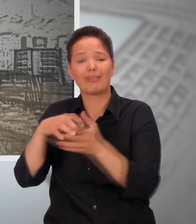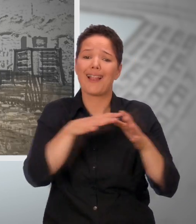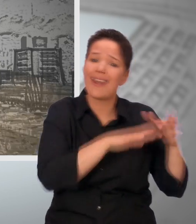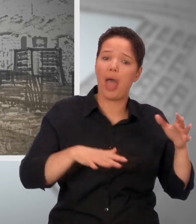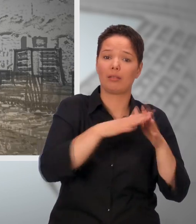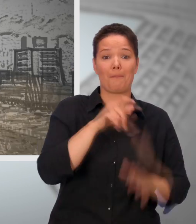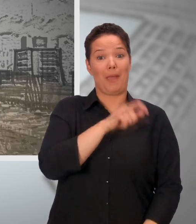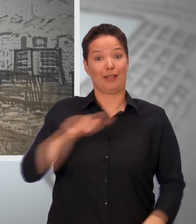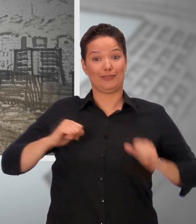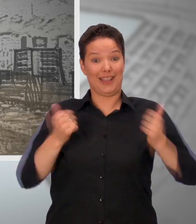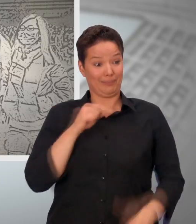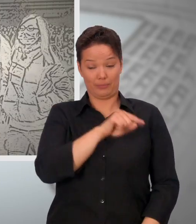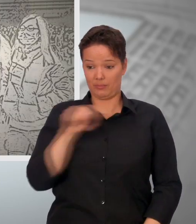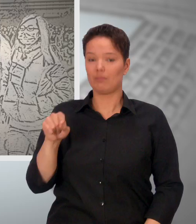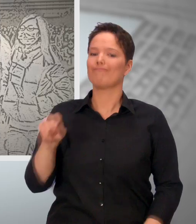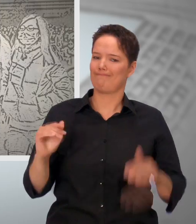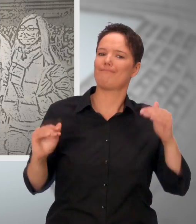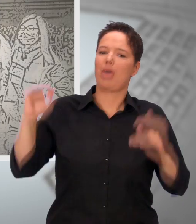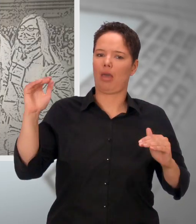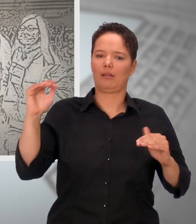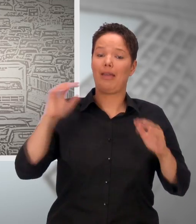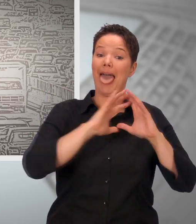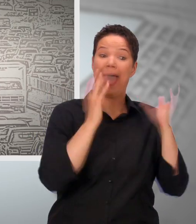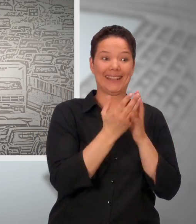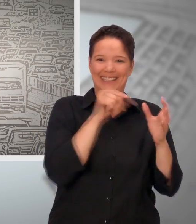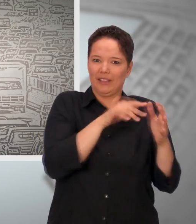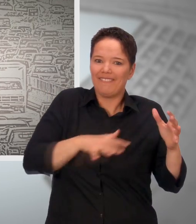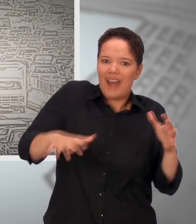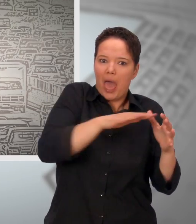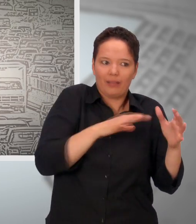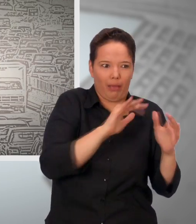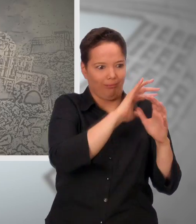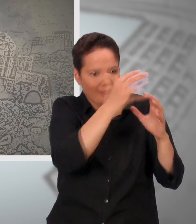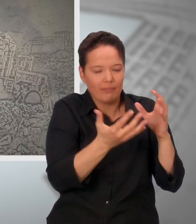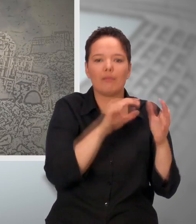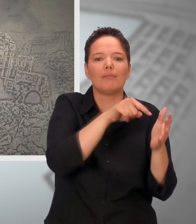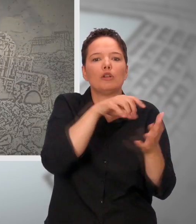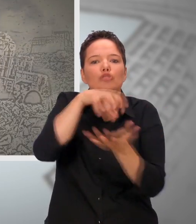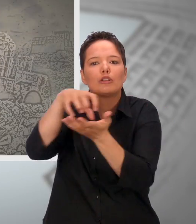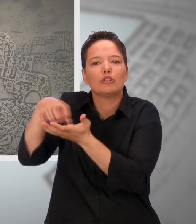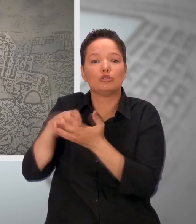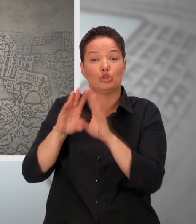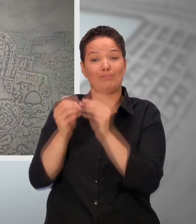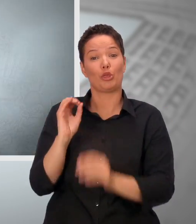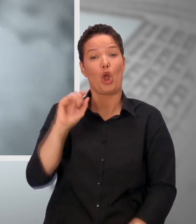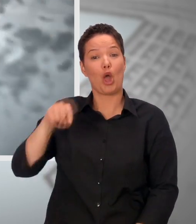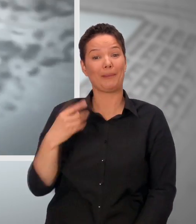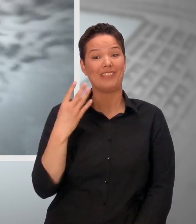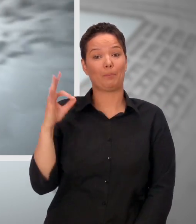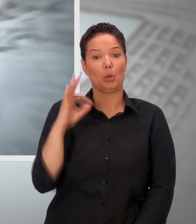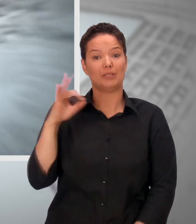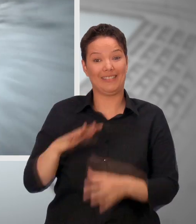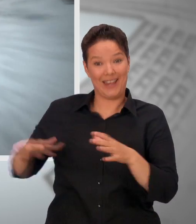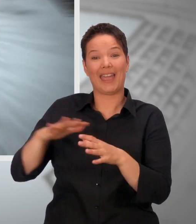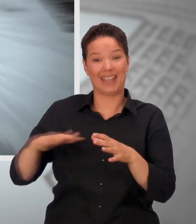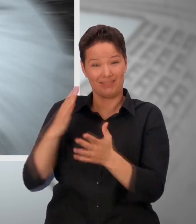Heute leben mehr Menschen in den Städten als auf dem Land. Auch wenn Städte nur 0,4 Prozent der Erdoberfläche bedecken,